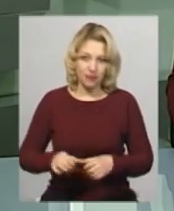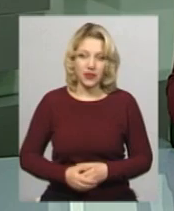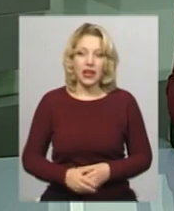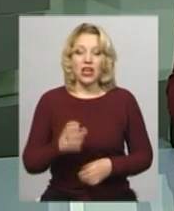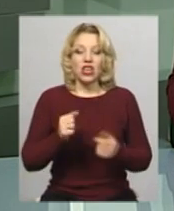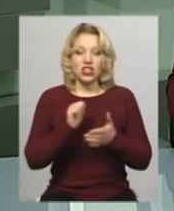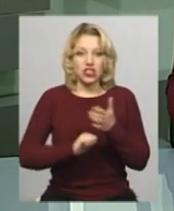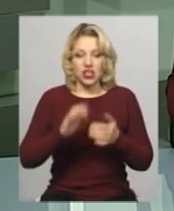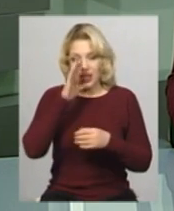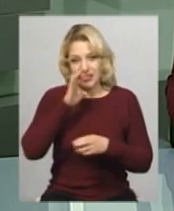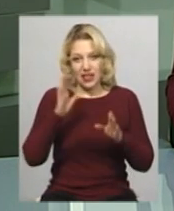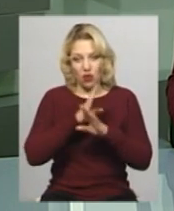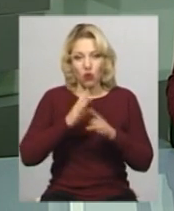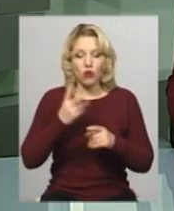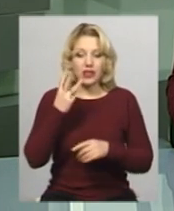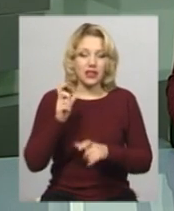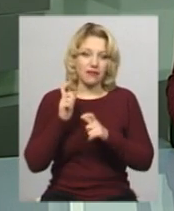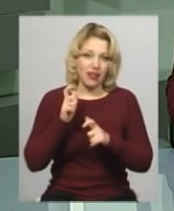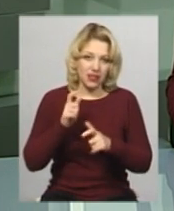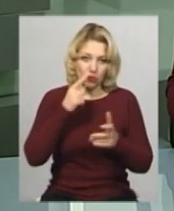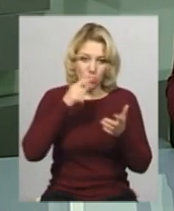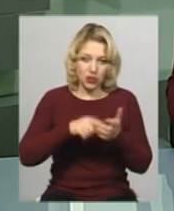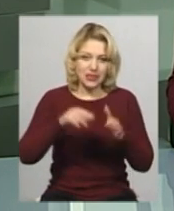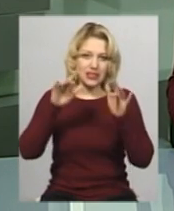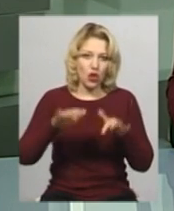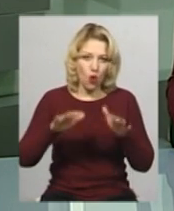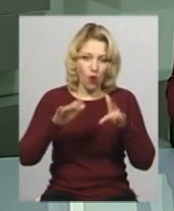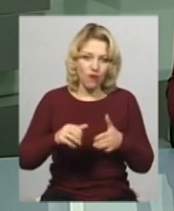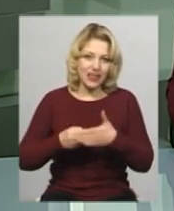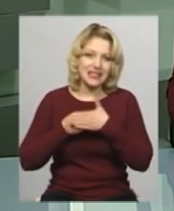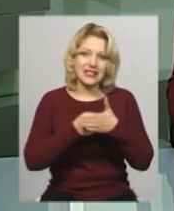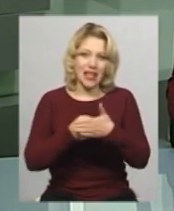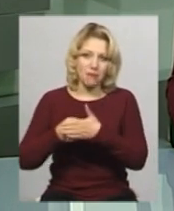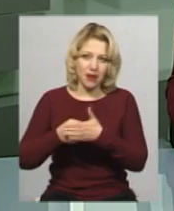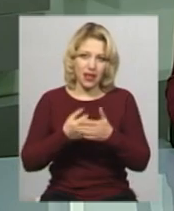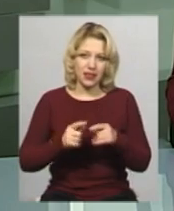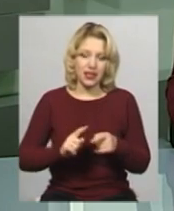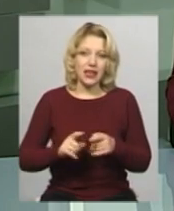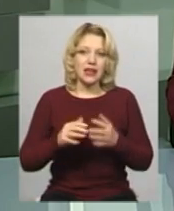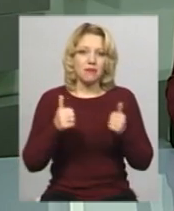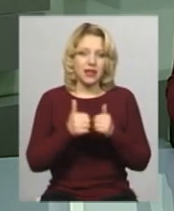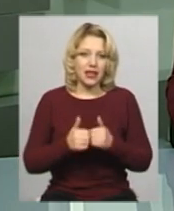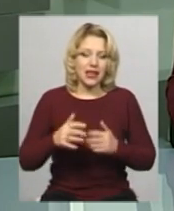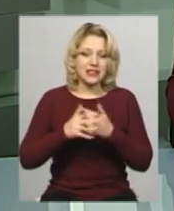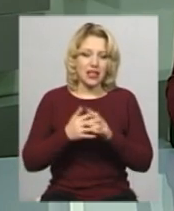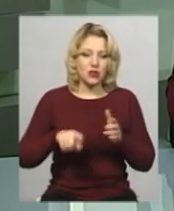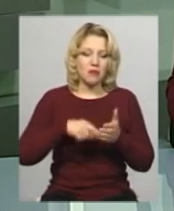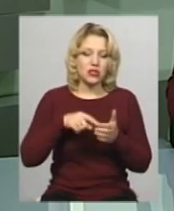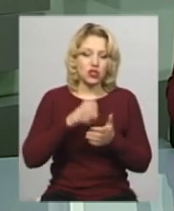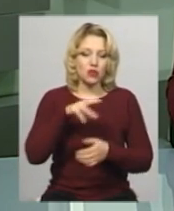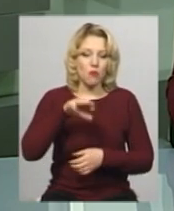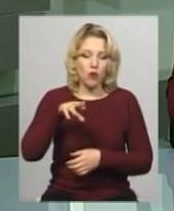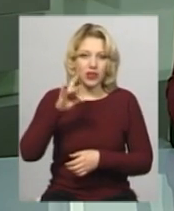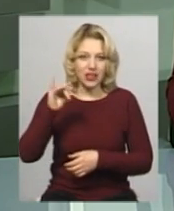вантажівки втрапили у сніговий зиме. Сталося це поблизу села міського типу Закупниць Шамаровецького району, біля селощі міського типу Смотржу